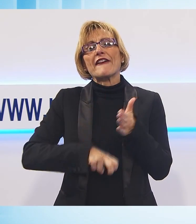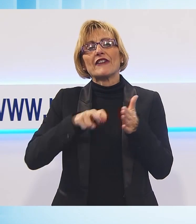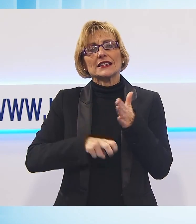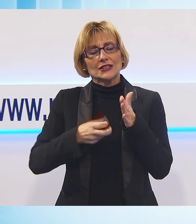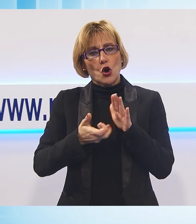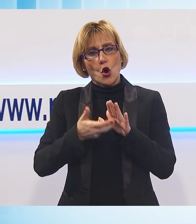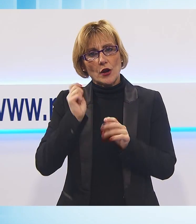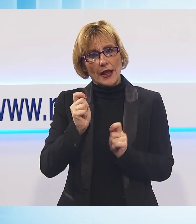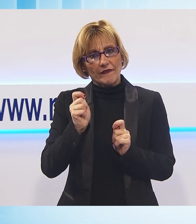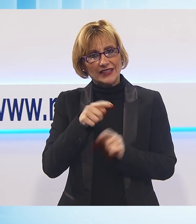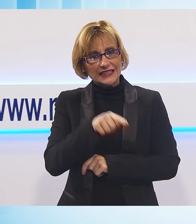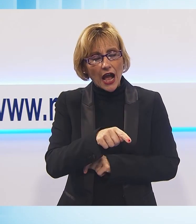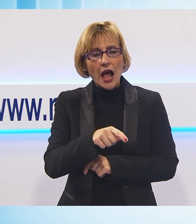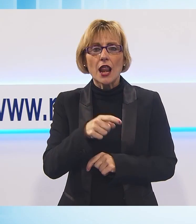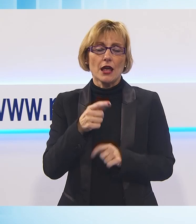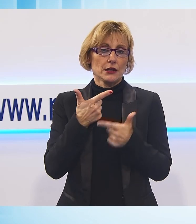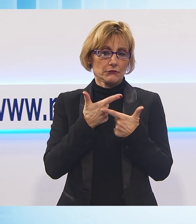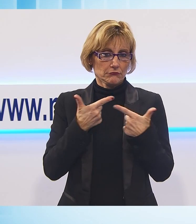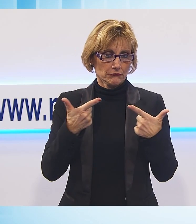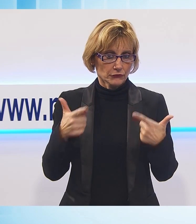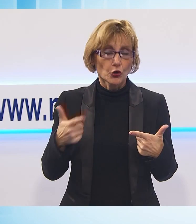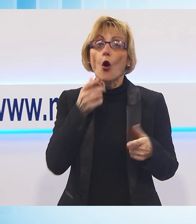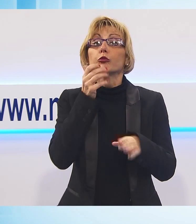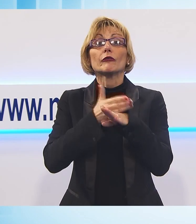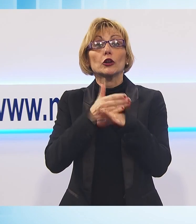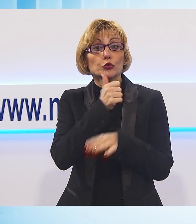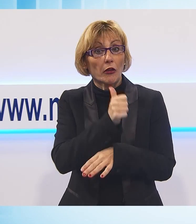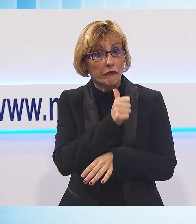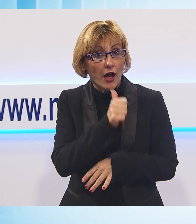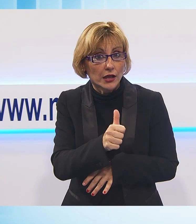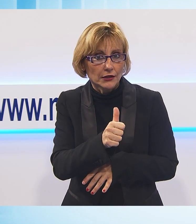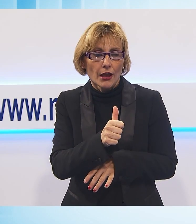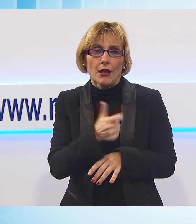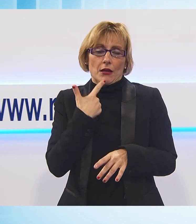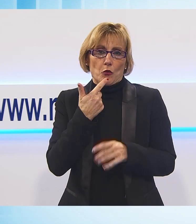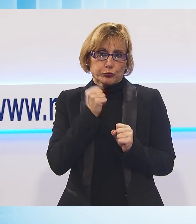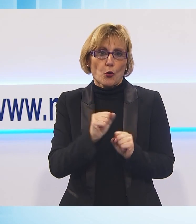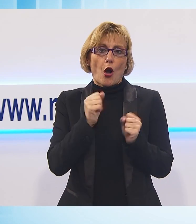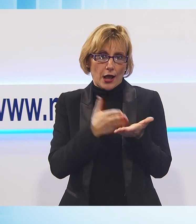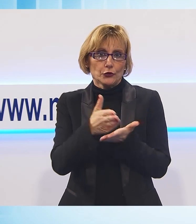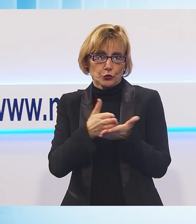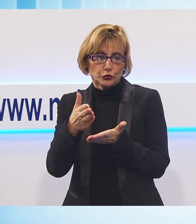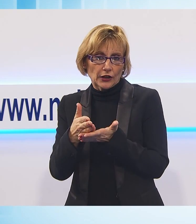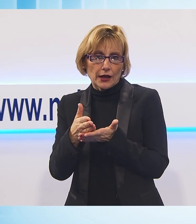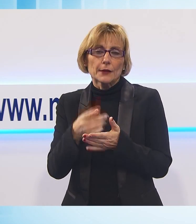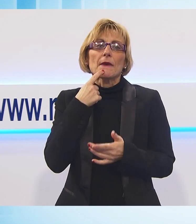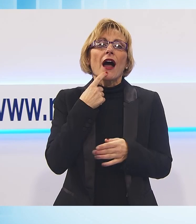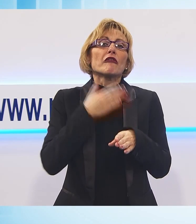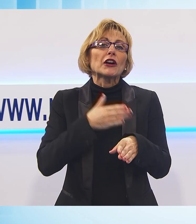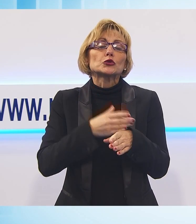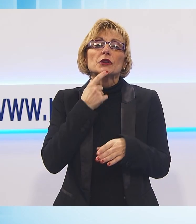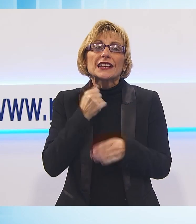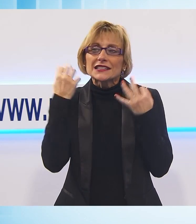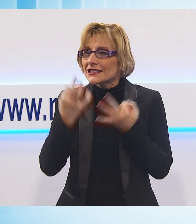da chi in mala fede fa fatture false, però non elimina chiaramente quelli che non fanno fatture o che non